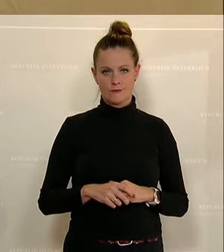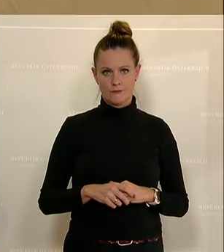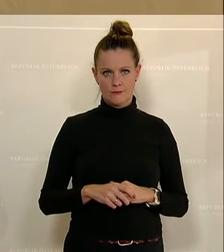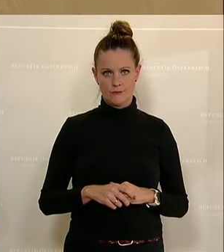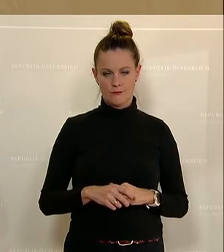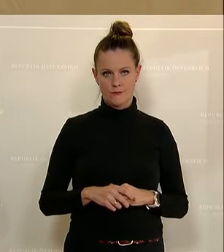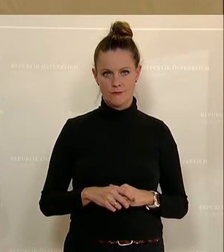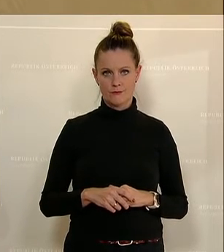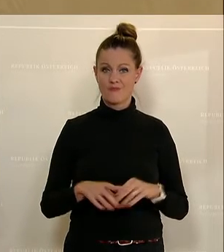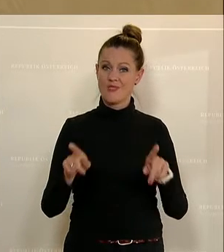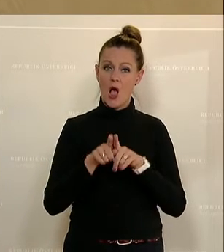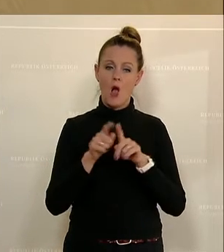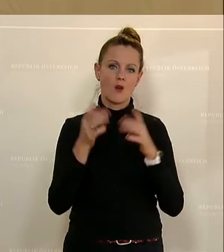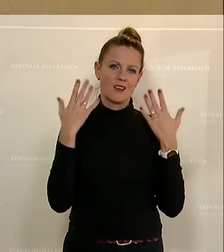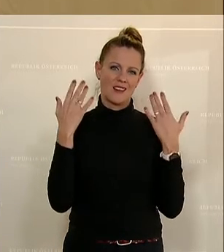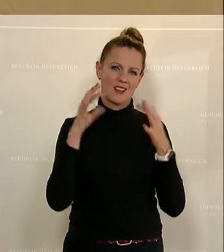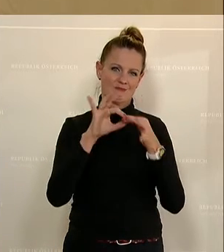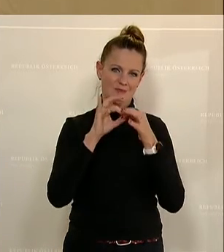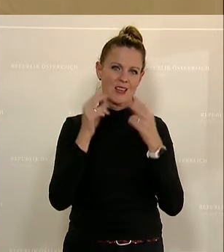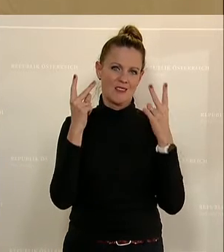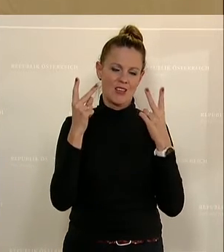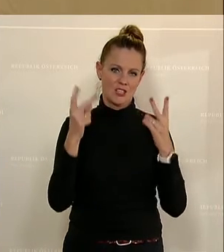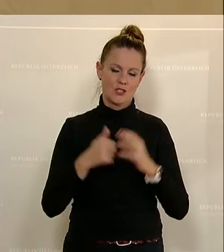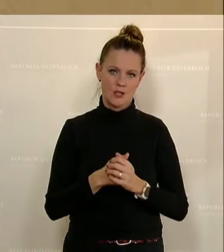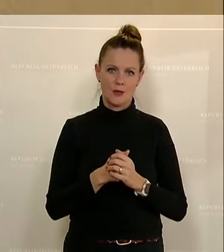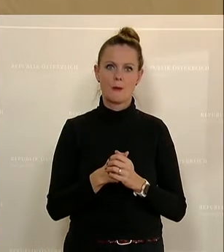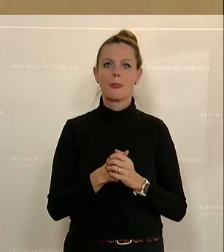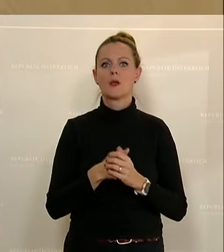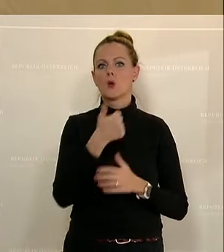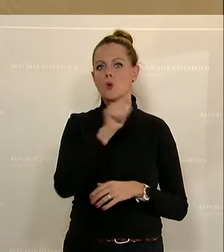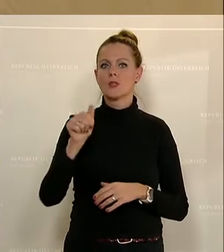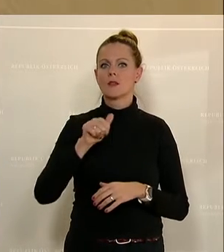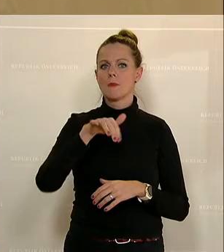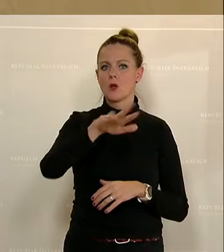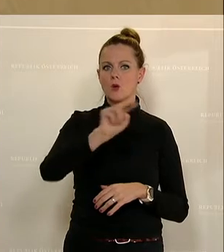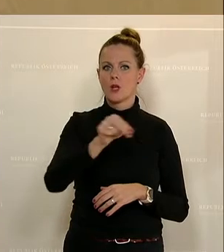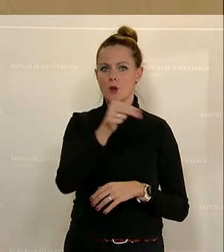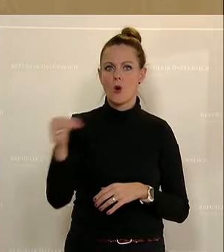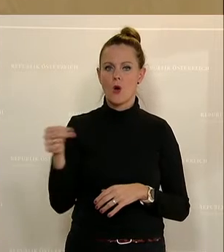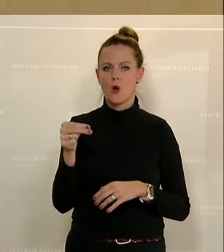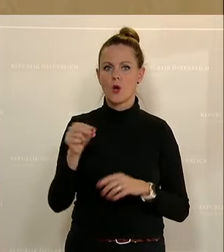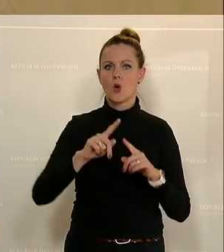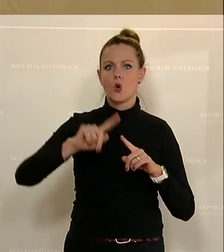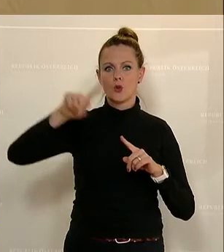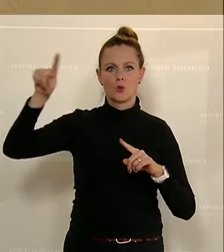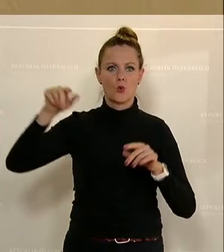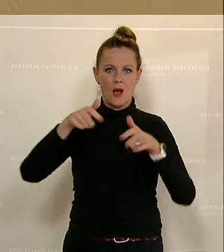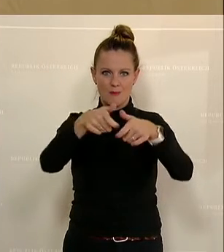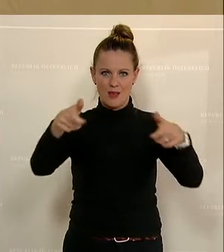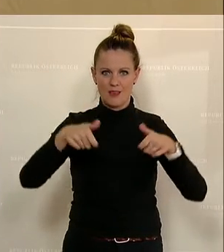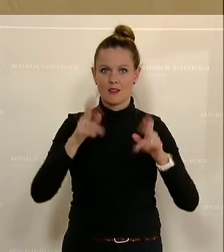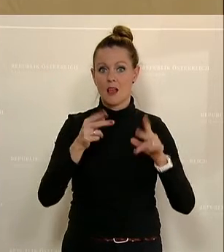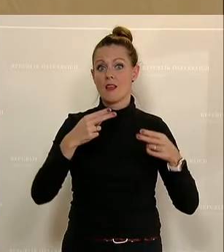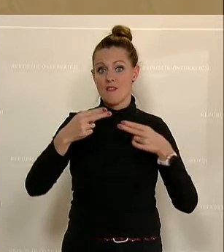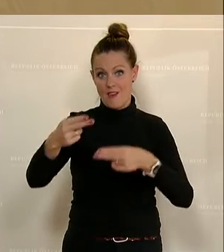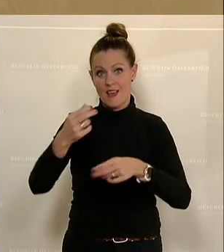Zuletzt auch klimarelevante Forschungsförderungen in der Höhe von 100 Millionen Euro. Das sogenannte Konjunkturpaket konnten wir weiterführen.